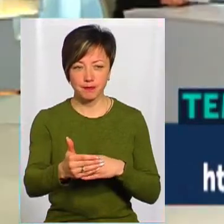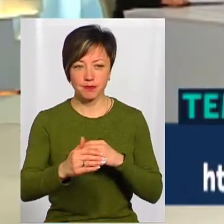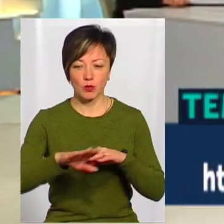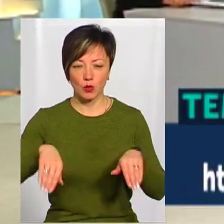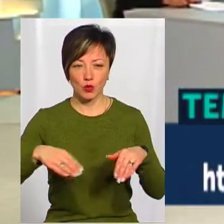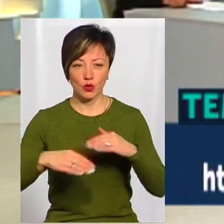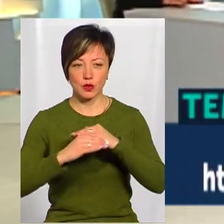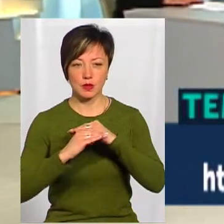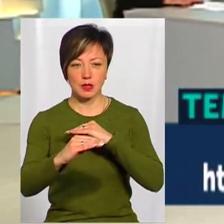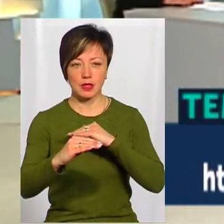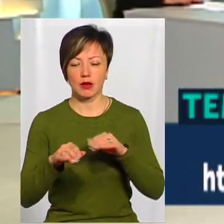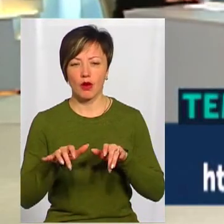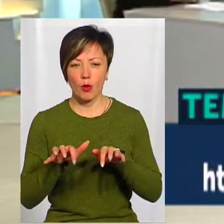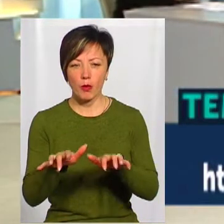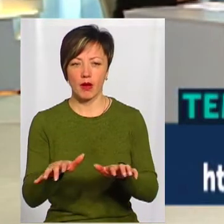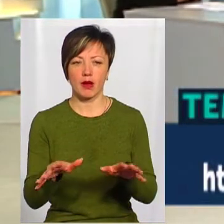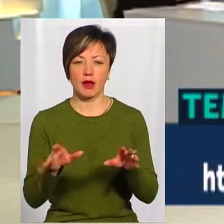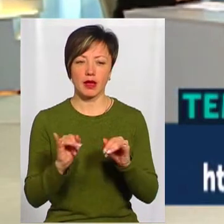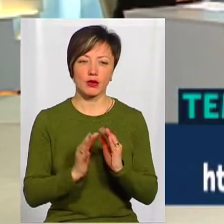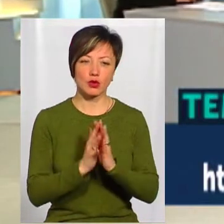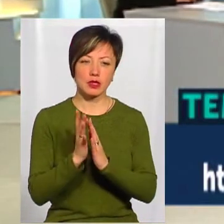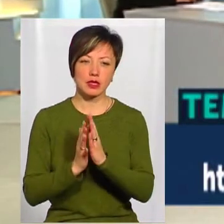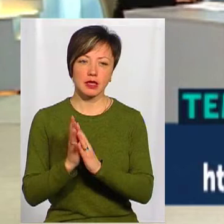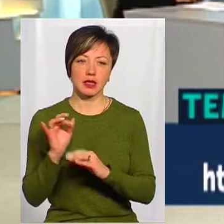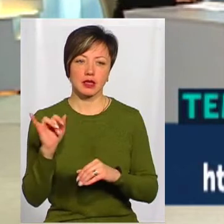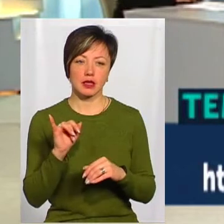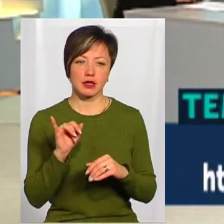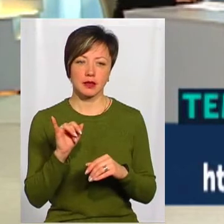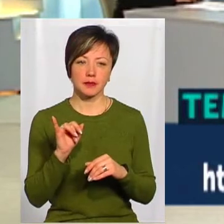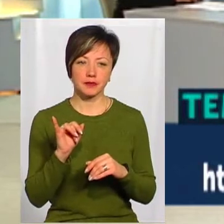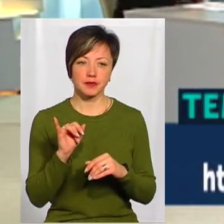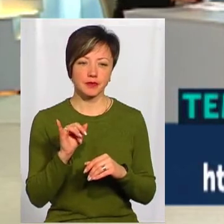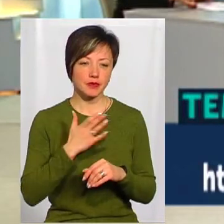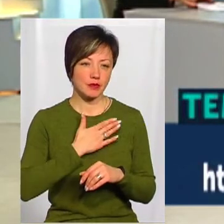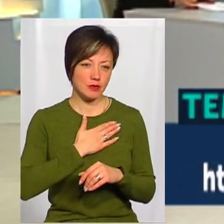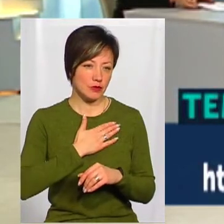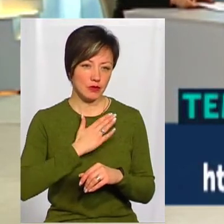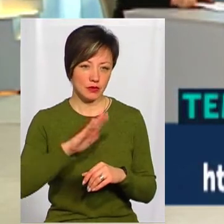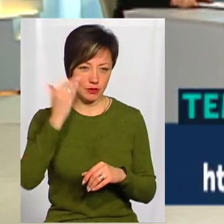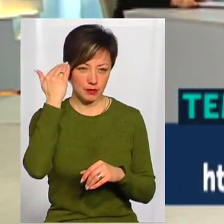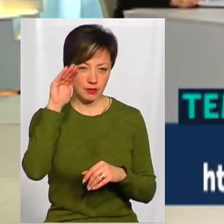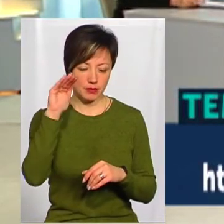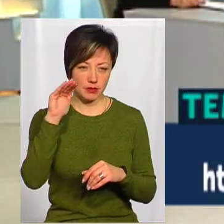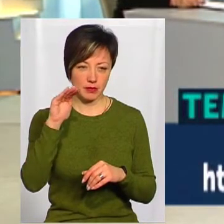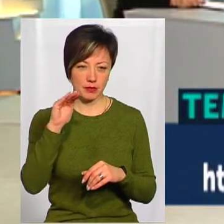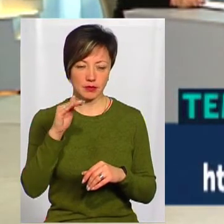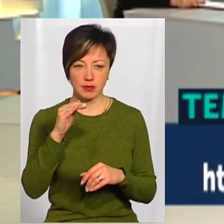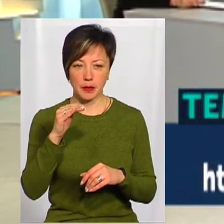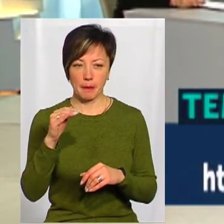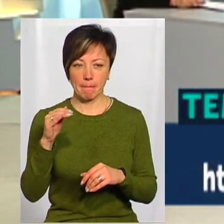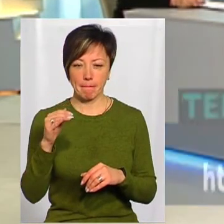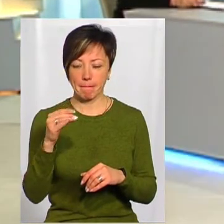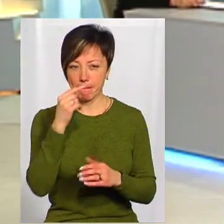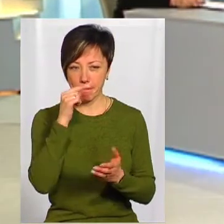пустелею і ті комахи, і ті рослини, і ті, які, вони не наші, вони інородні,